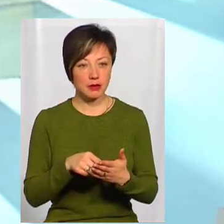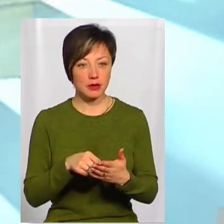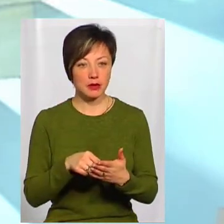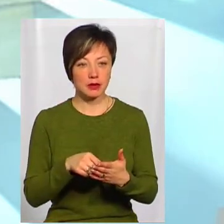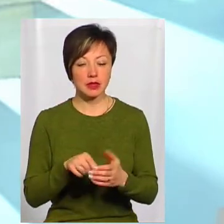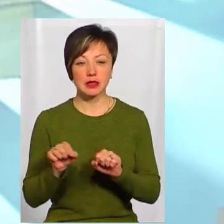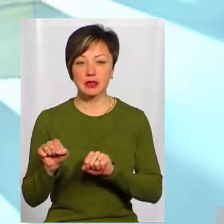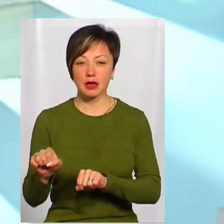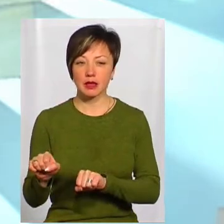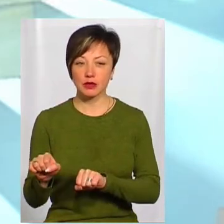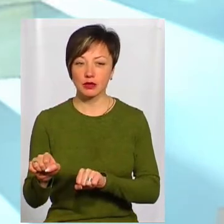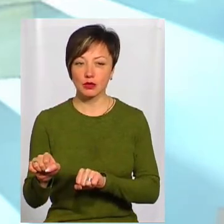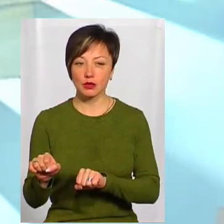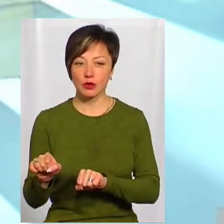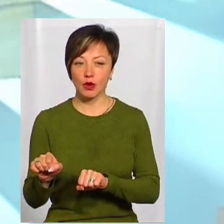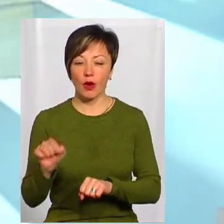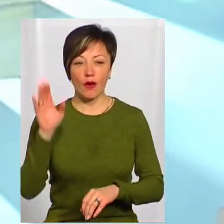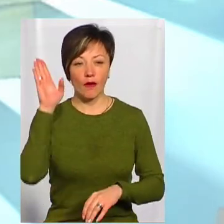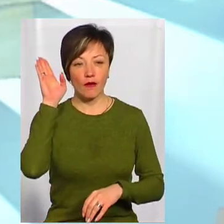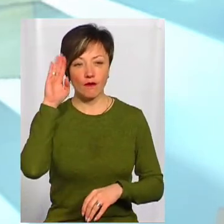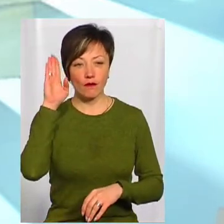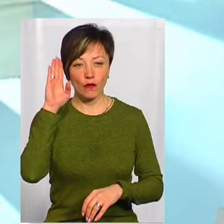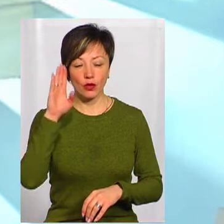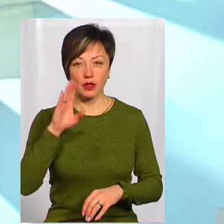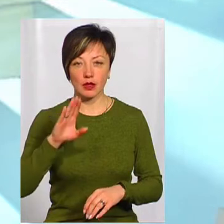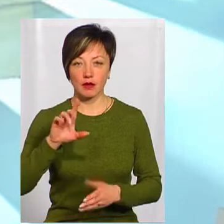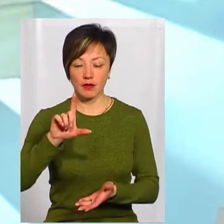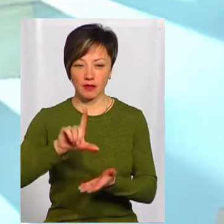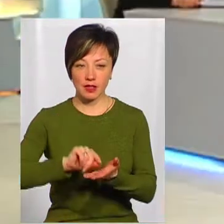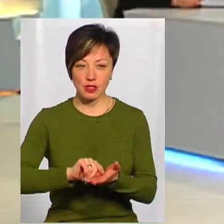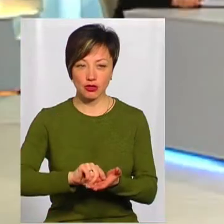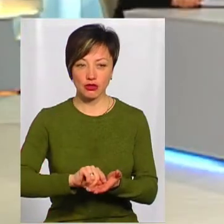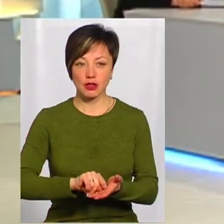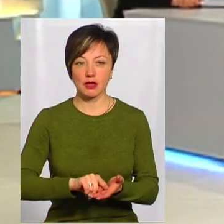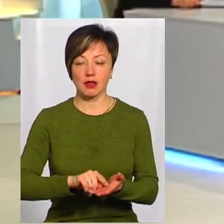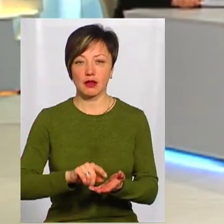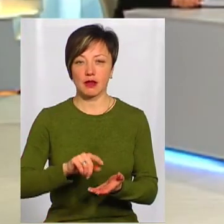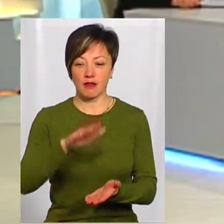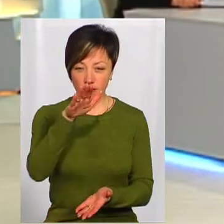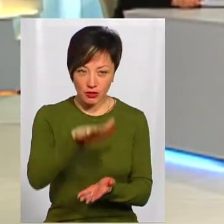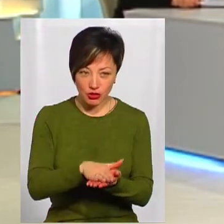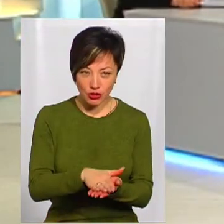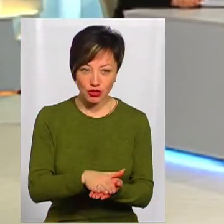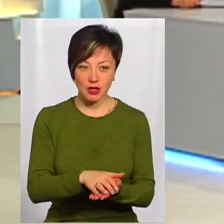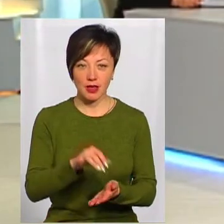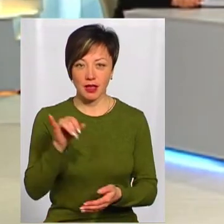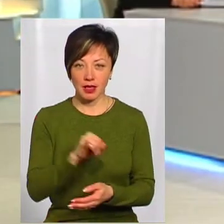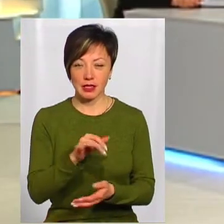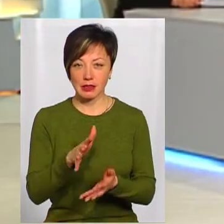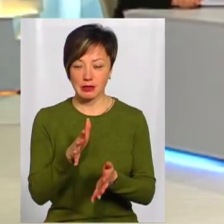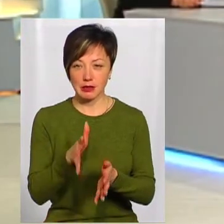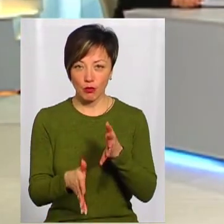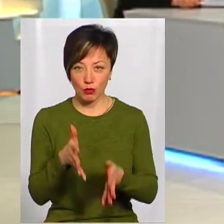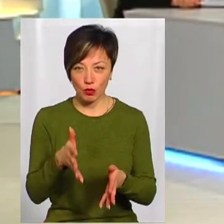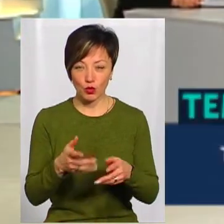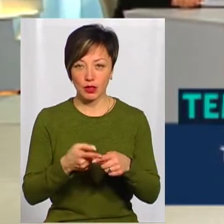питаннями захисту води від виснаження, від забруднення, і я знайшов, що там, оце дуже